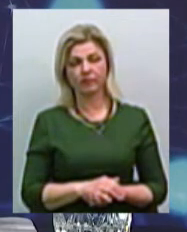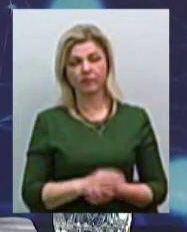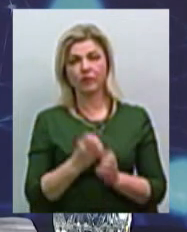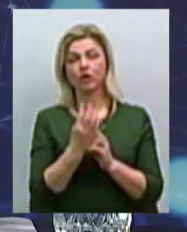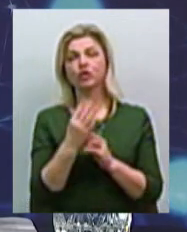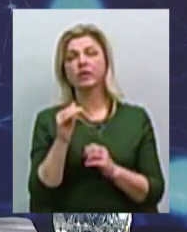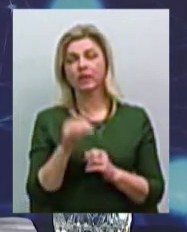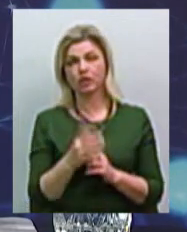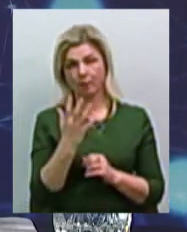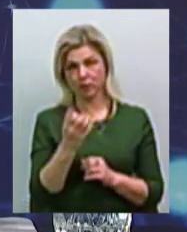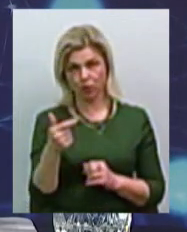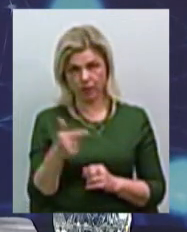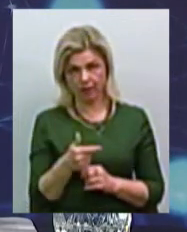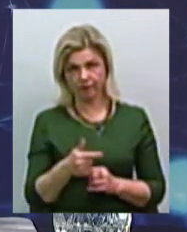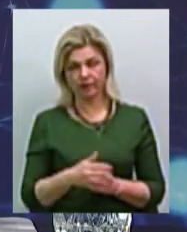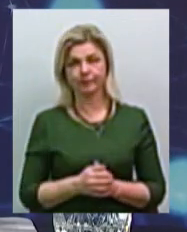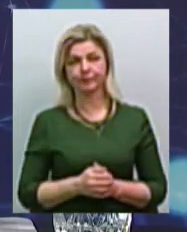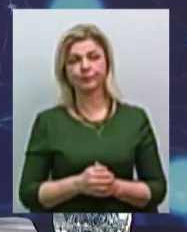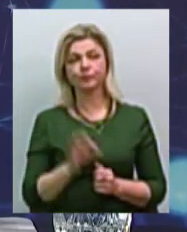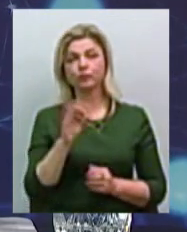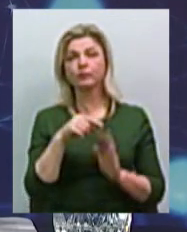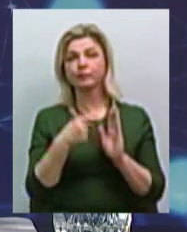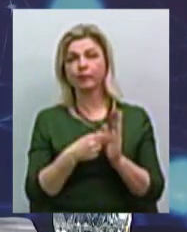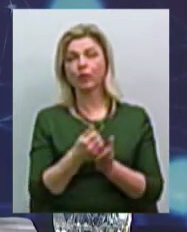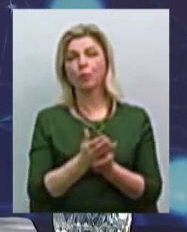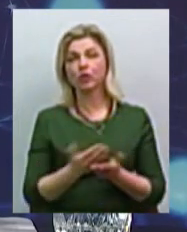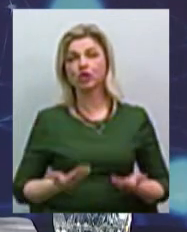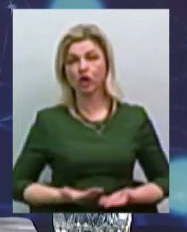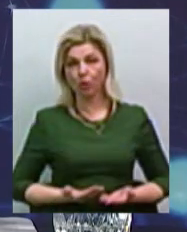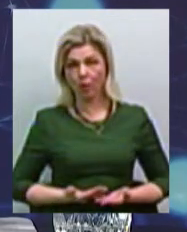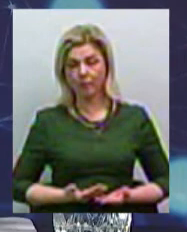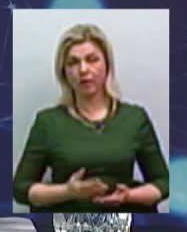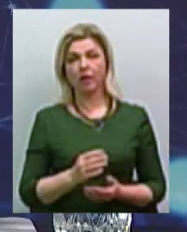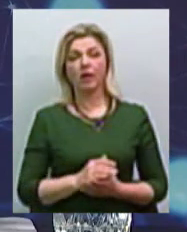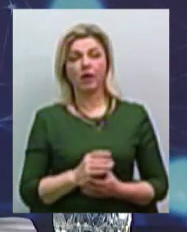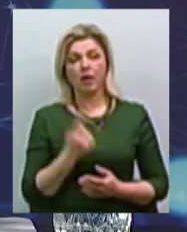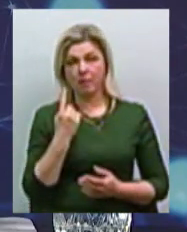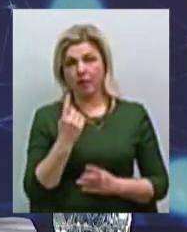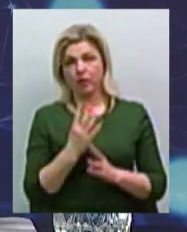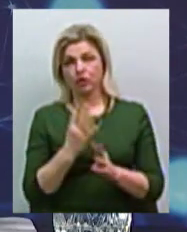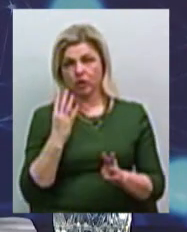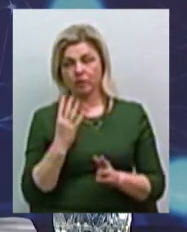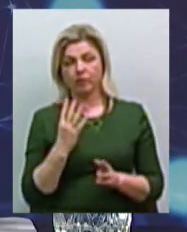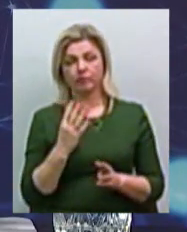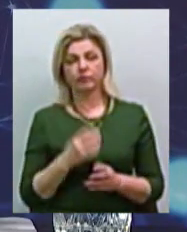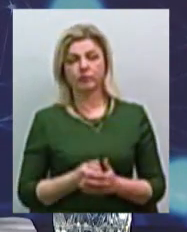14 500 гривень. Щодо питання забезпечення житлом, якось сказати, що це в першу чергу йде